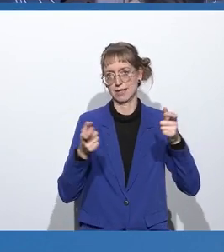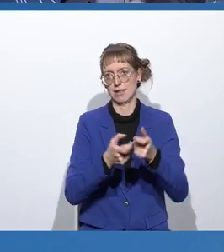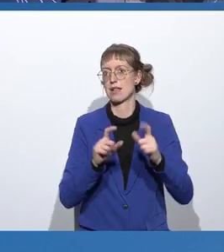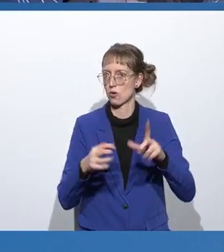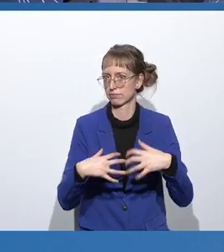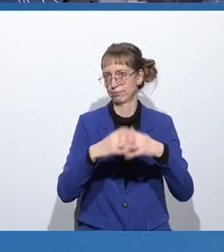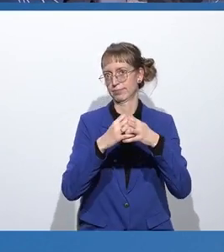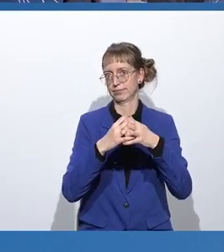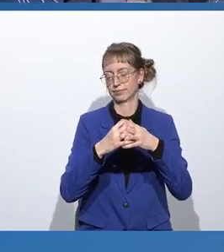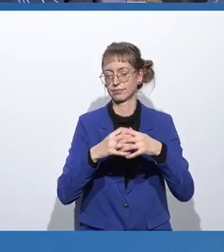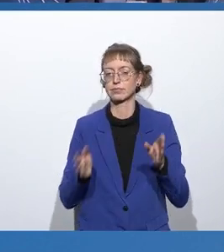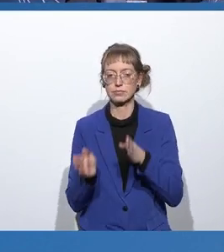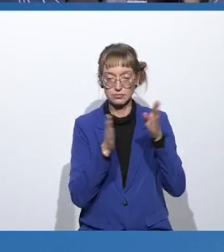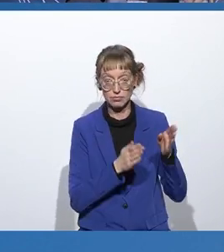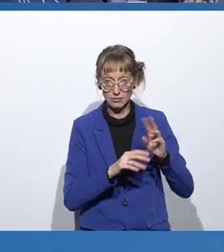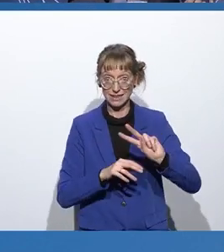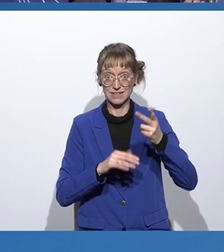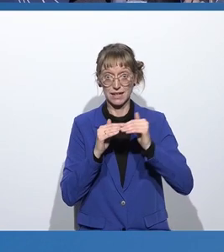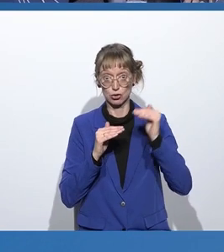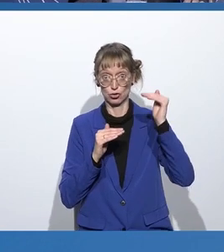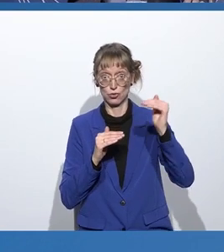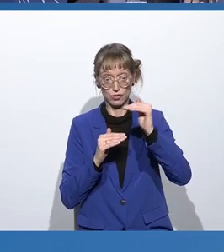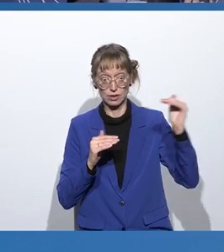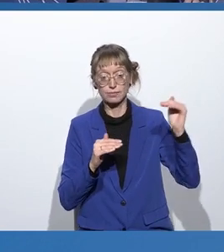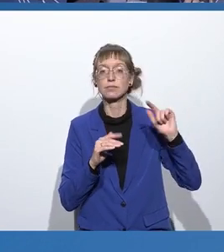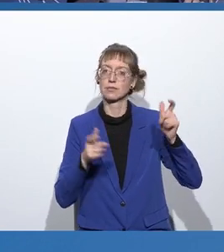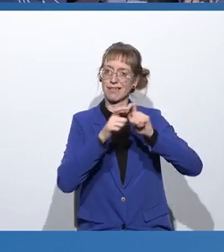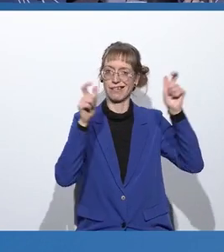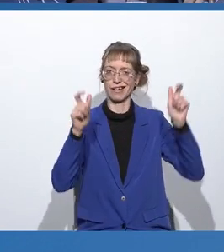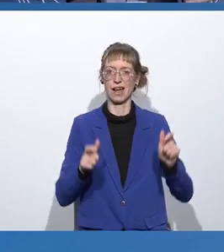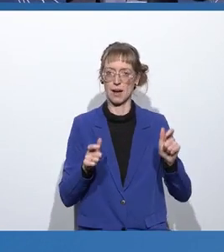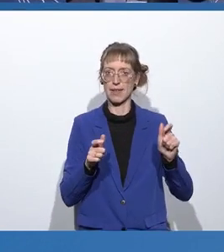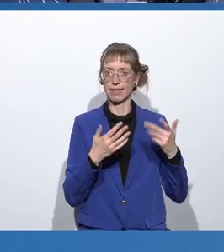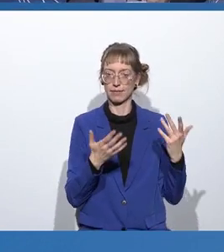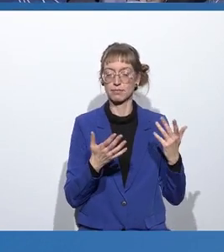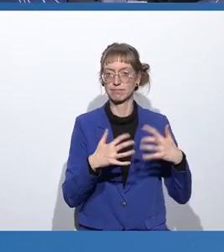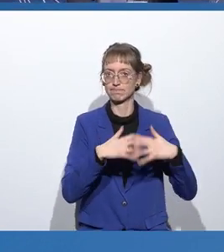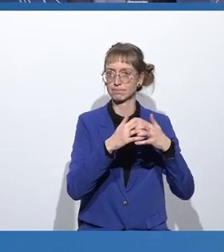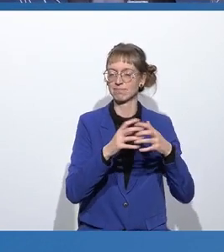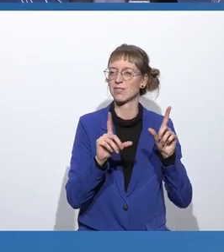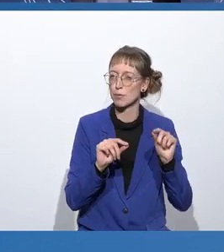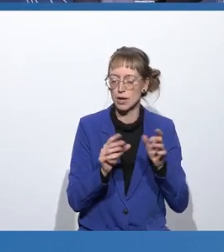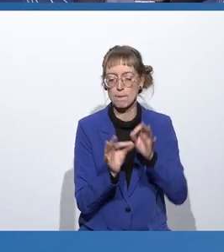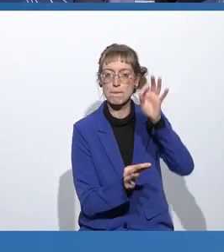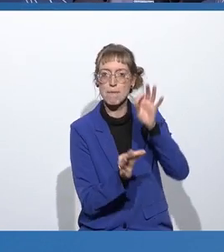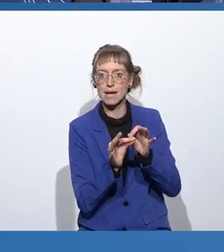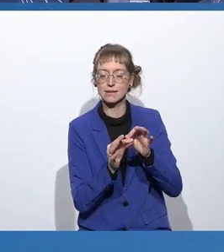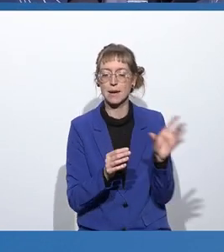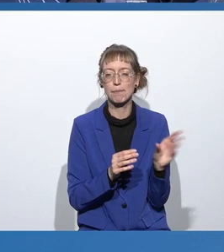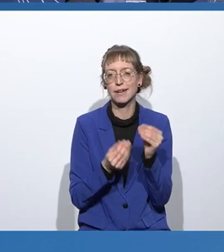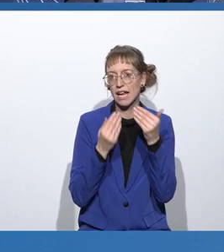ist da schon etwas härter. Ich habe sie überschrieben mit Rahmensätzen. Hier geht es um Maßnahmen mit einem gewissen Empfehlungskarakter.